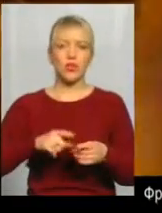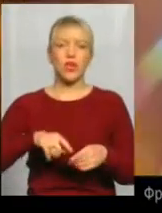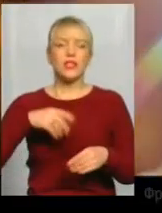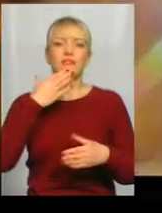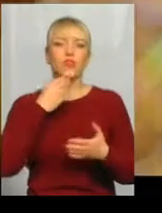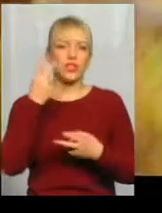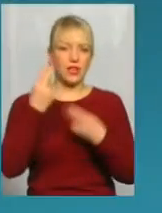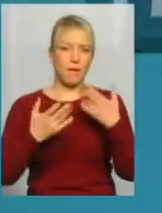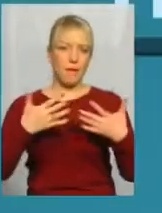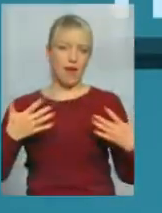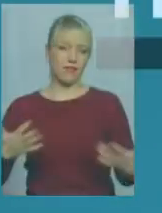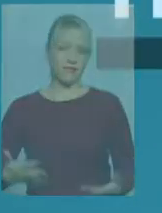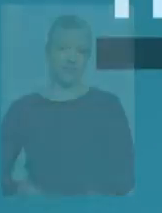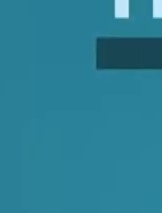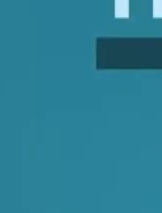розкішні барви.